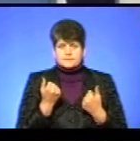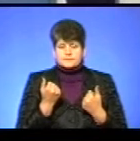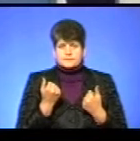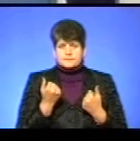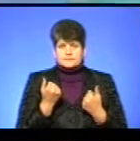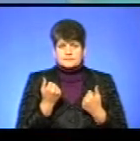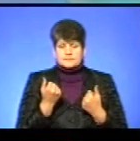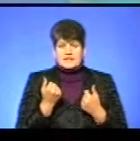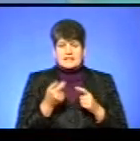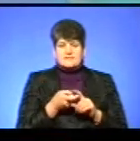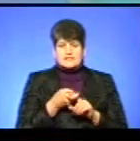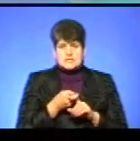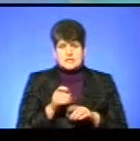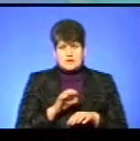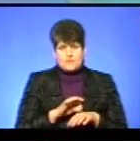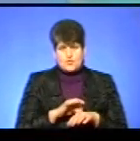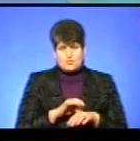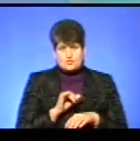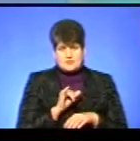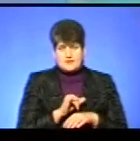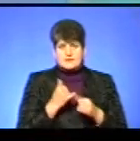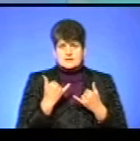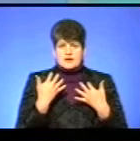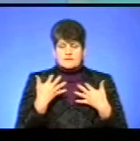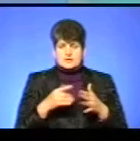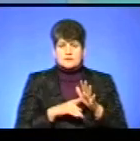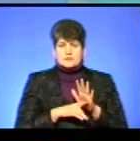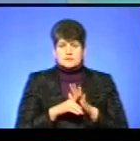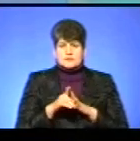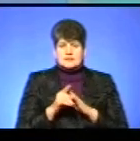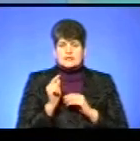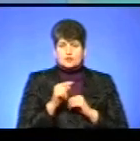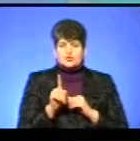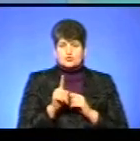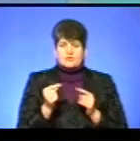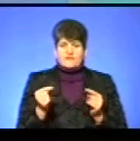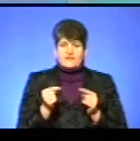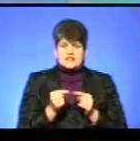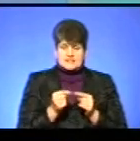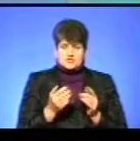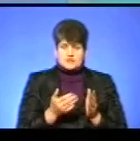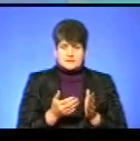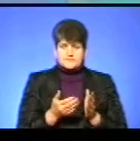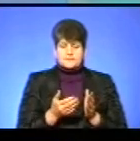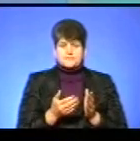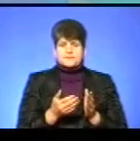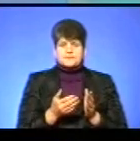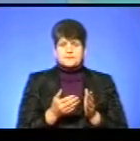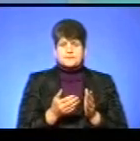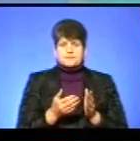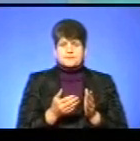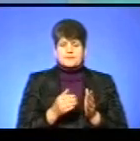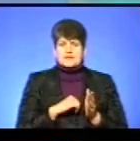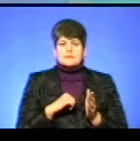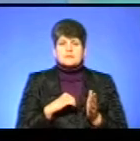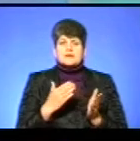інвазійних і інфекційних хвороб в них. А зараз вже пішло для того, щоб визначити вже саме